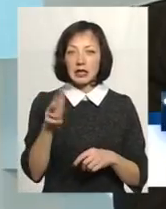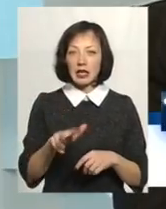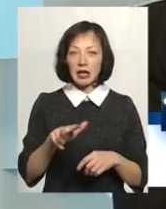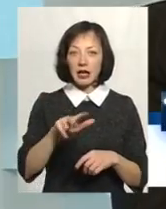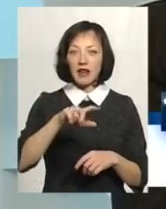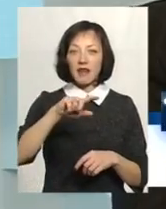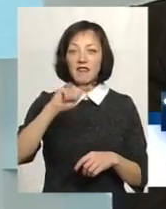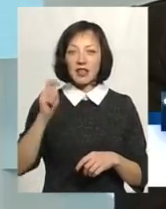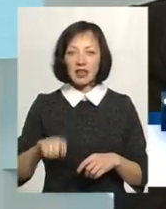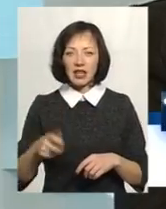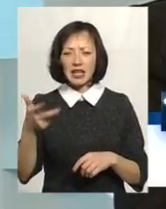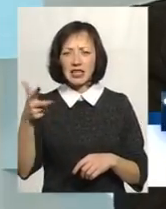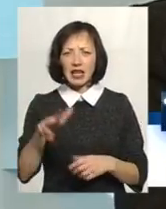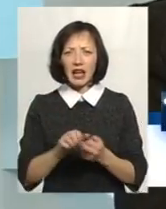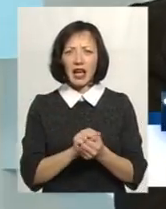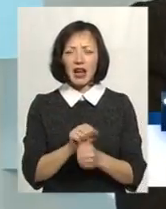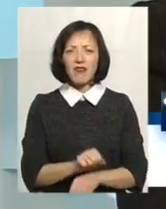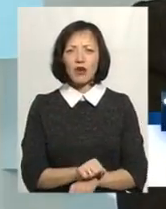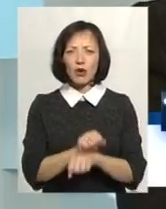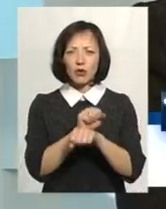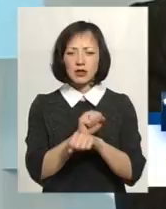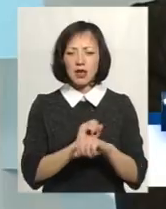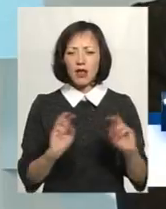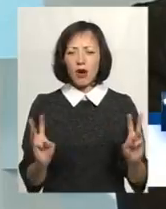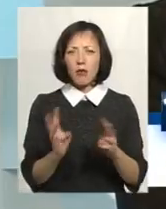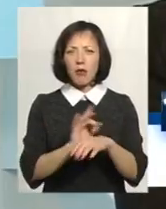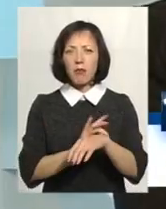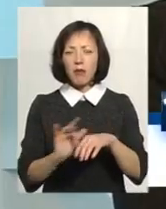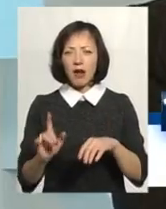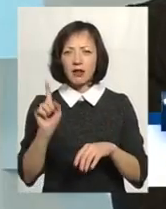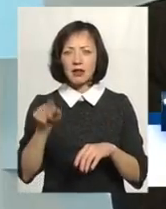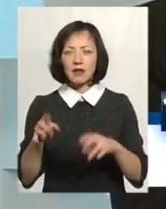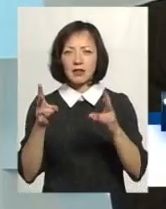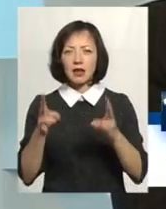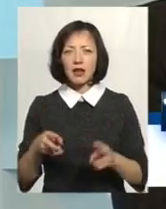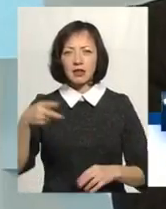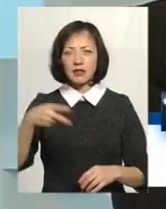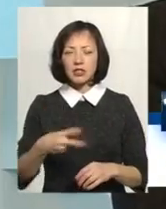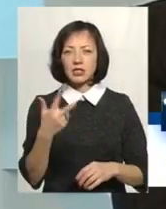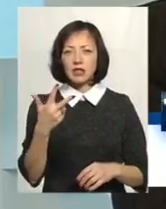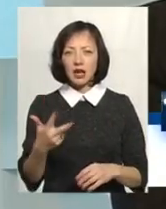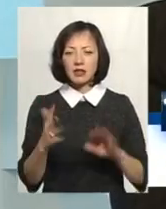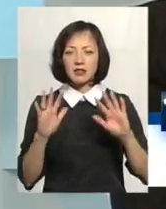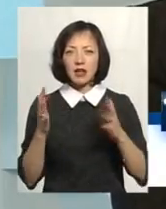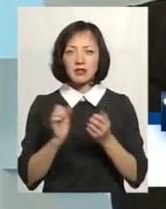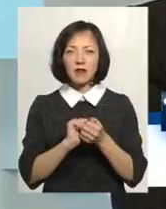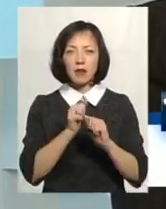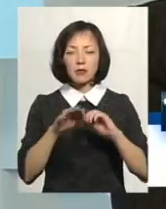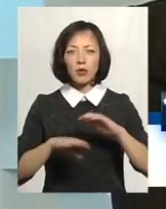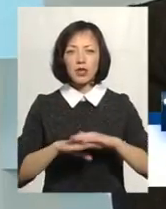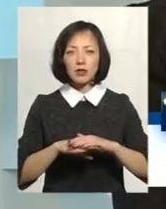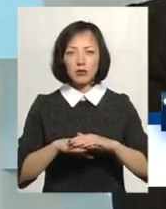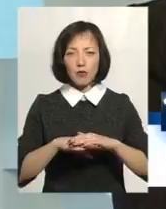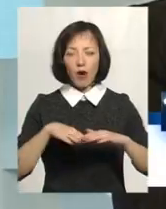це три революції, ви розумієте, попалено. І навіть таргедія 2003 року, яка сталася в Кам'яць-Подільському